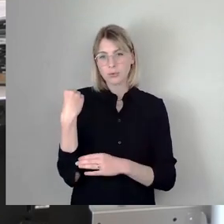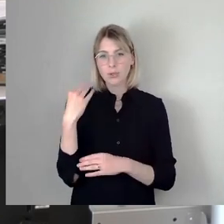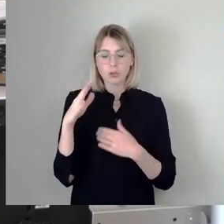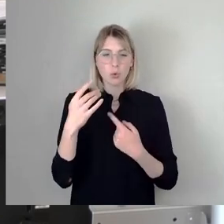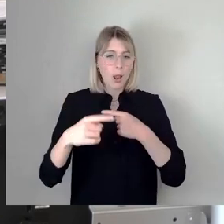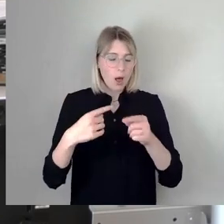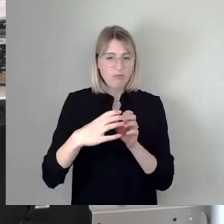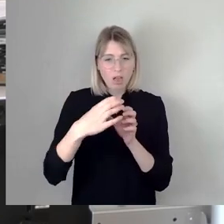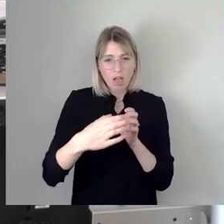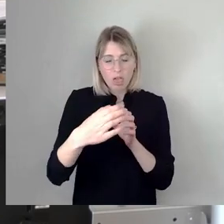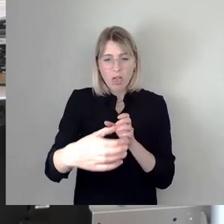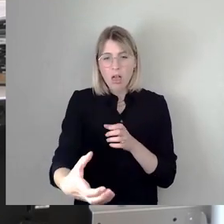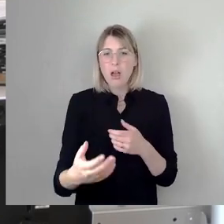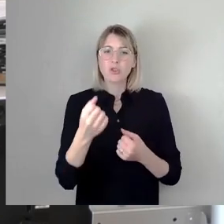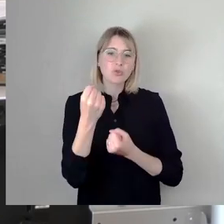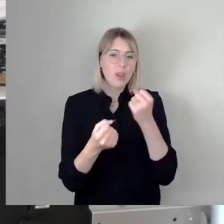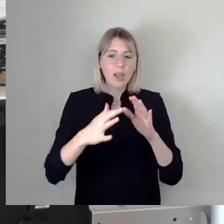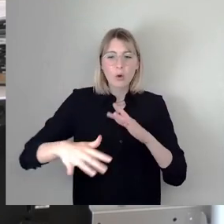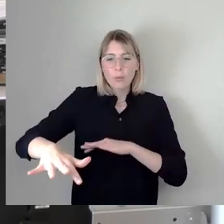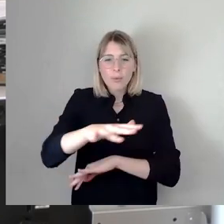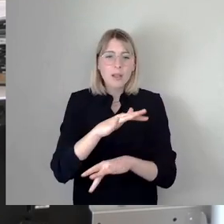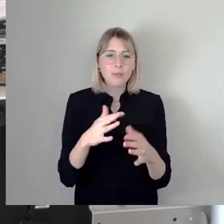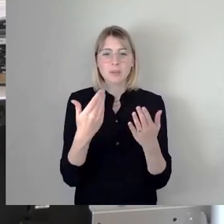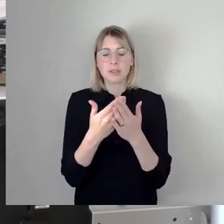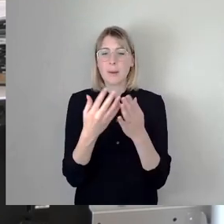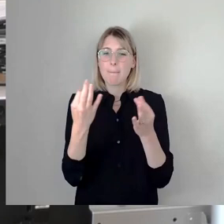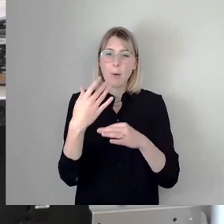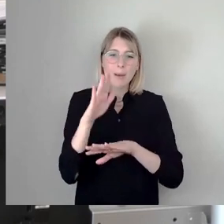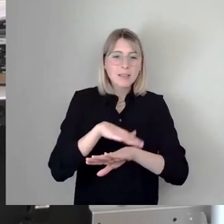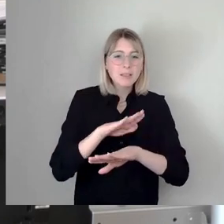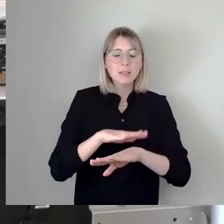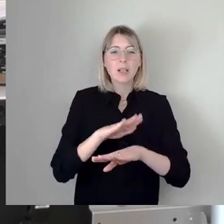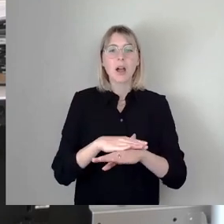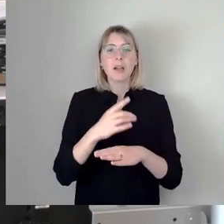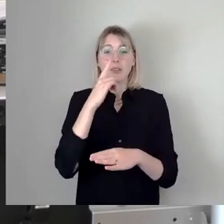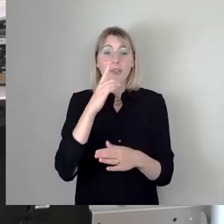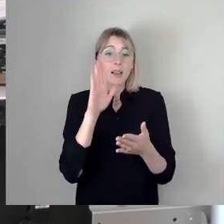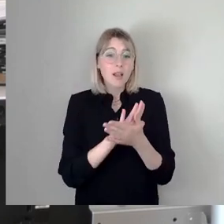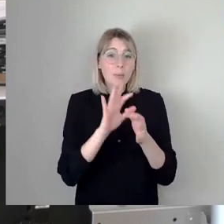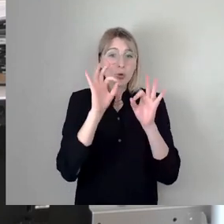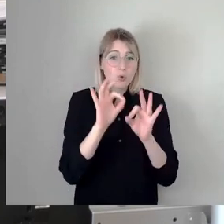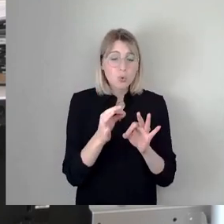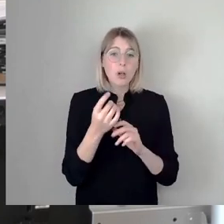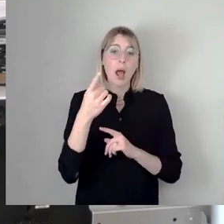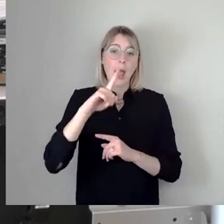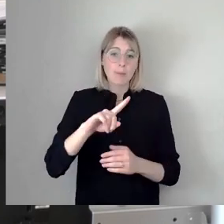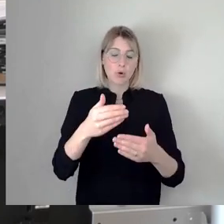schwieriges Terrain, das wird auch diese Zeit in etwa brauchen. Wenn es sehr gut läuft, ein Monat eher.